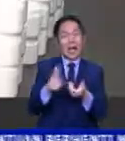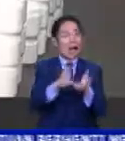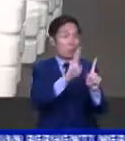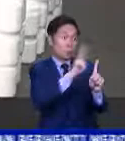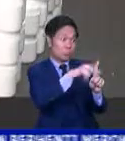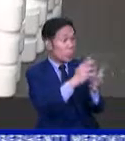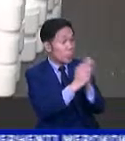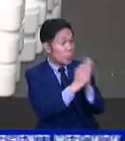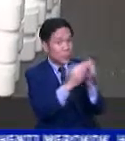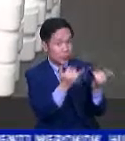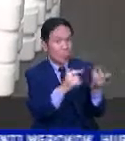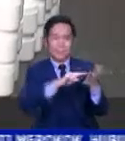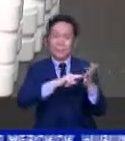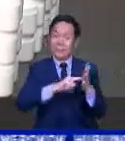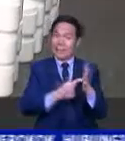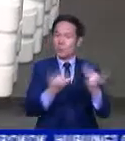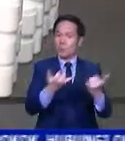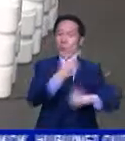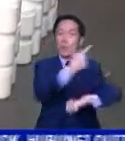dibuka bermula hari ini.